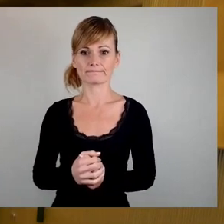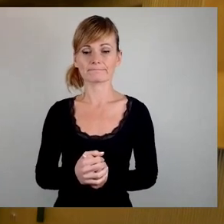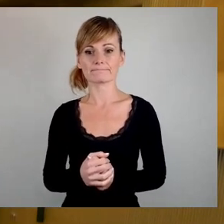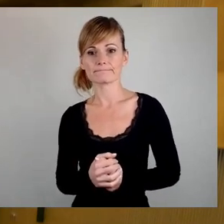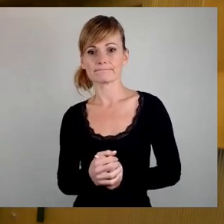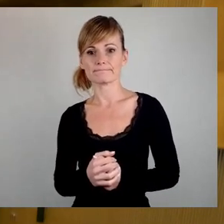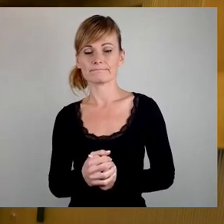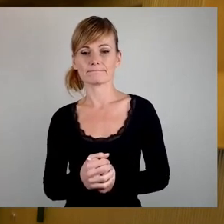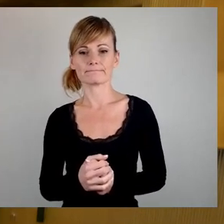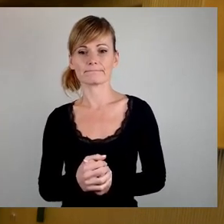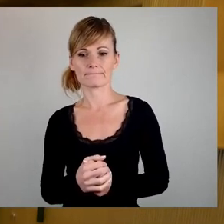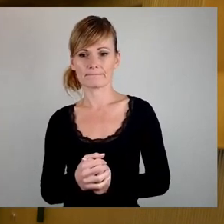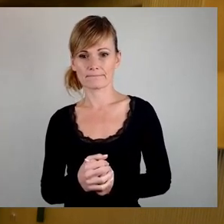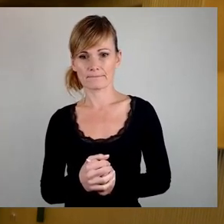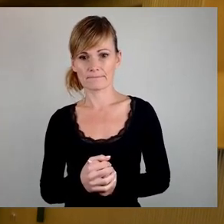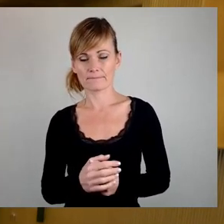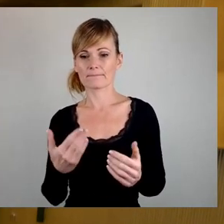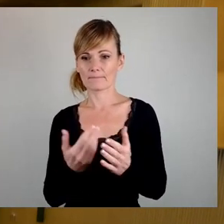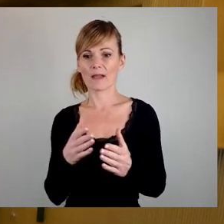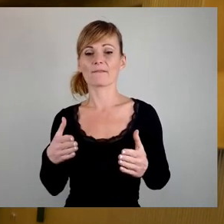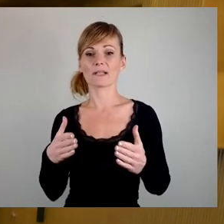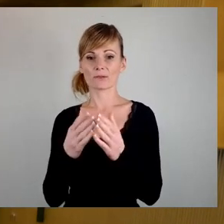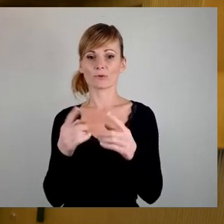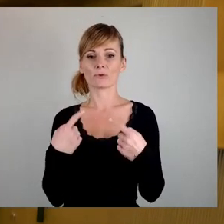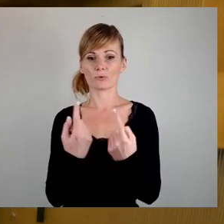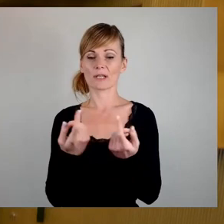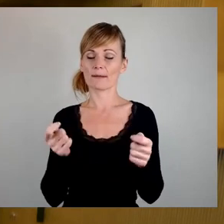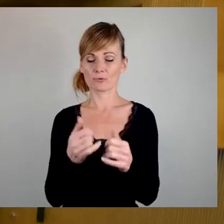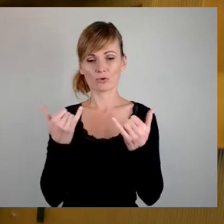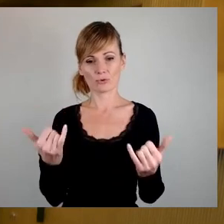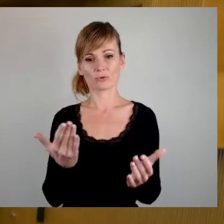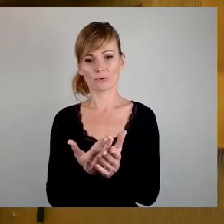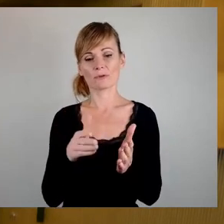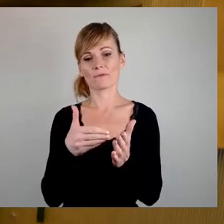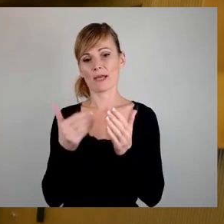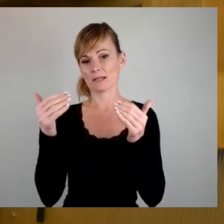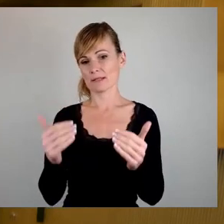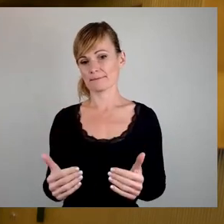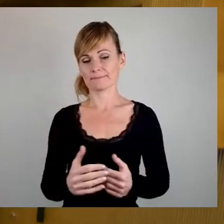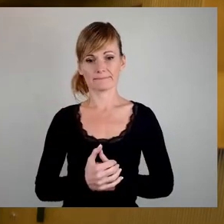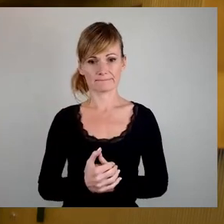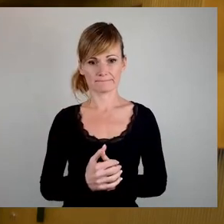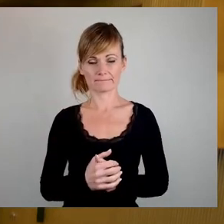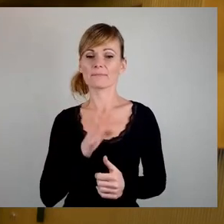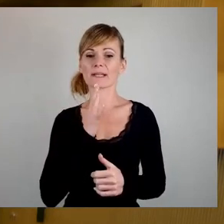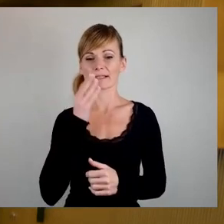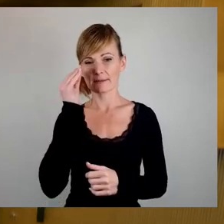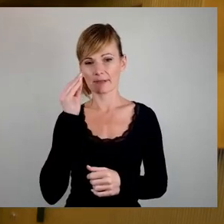Damit ist die Fraktionsrunde abgeschlossen. Wir kommen zur weiteren Redeanmeldung. Frau Barkow